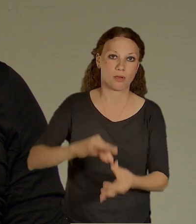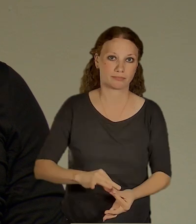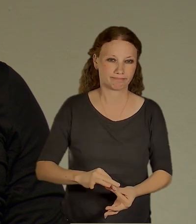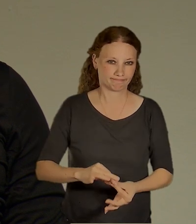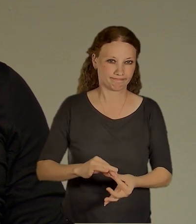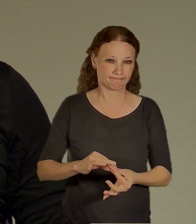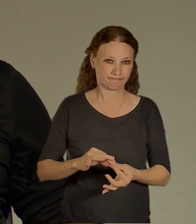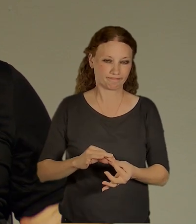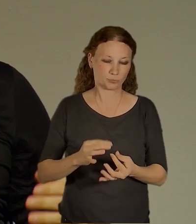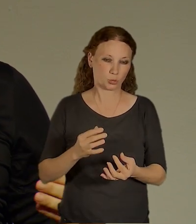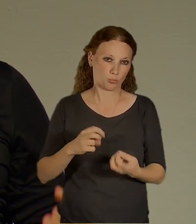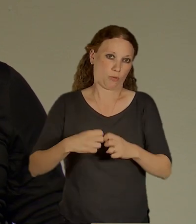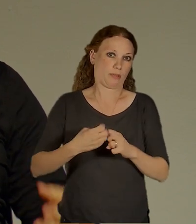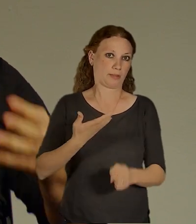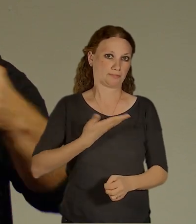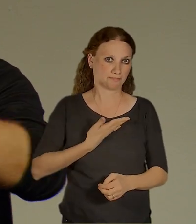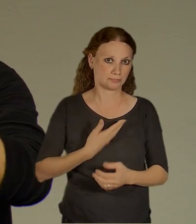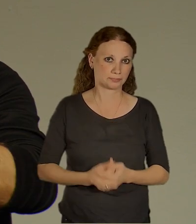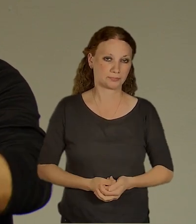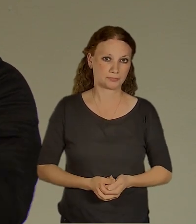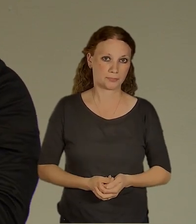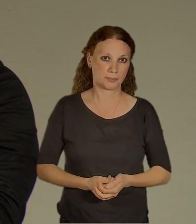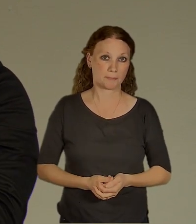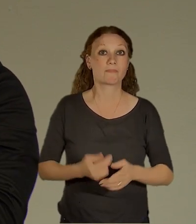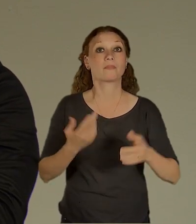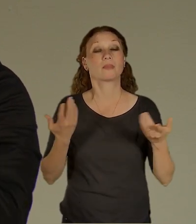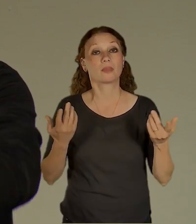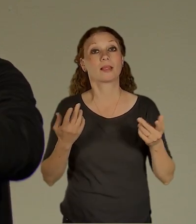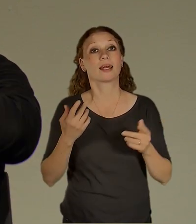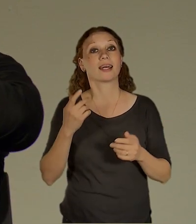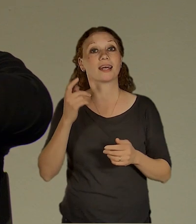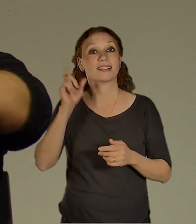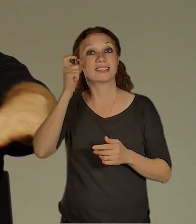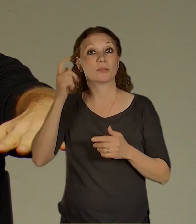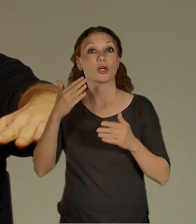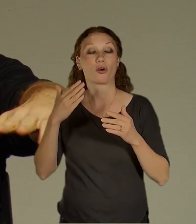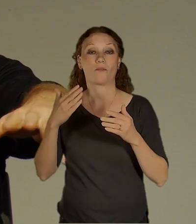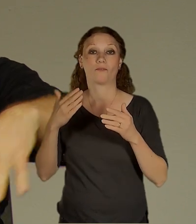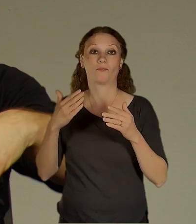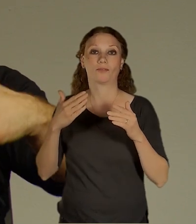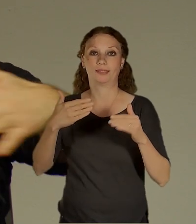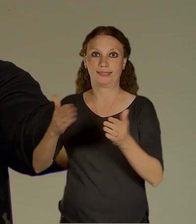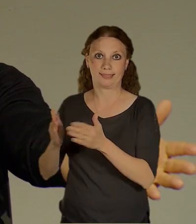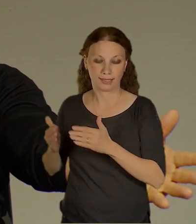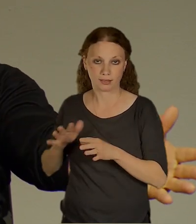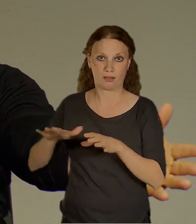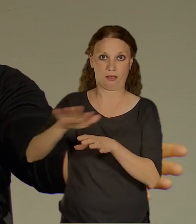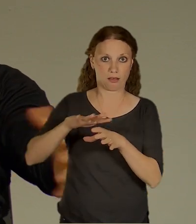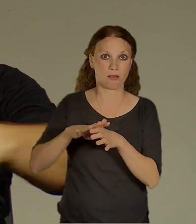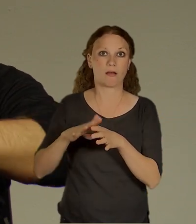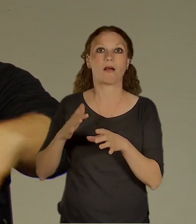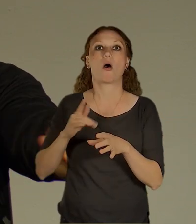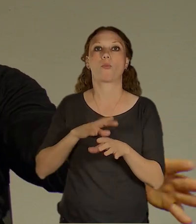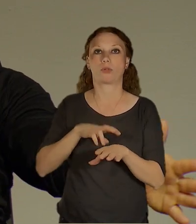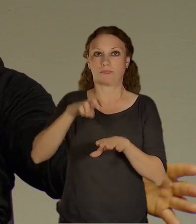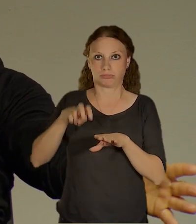Jiná situace je třeba ze strany Smíchov City, kde nastoupáte na tu nejvyšší platformu a autobusák